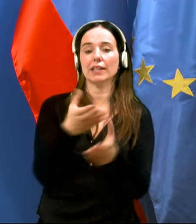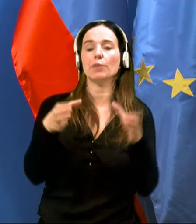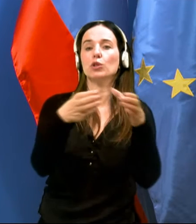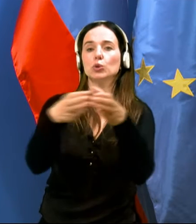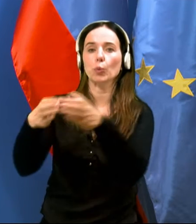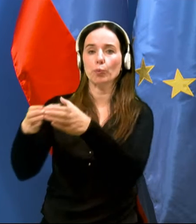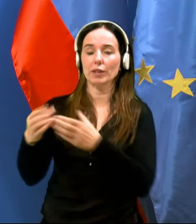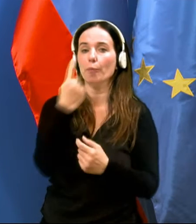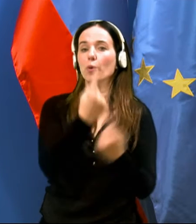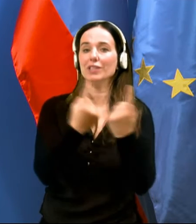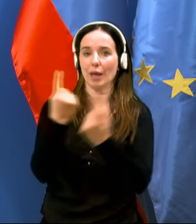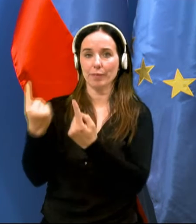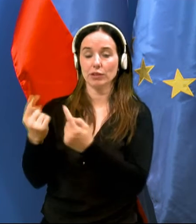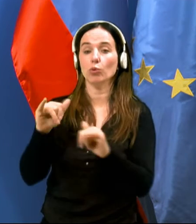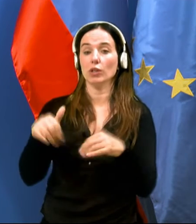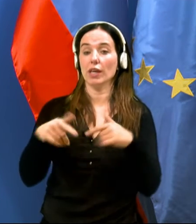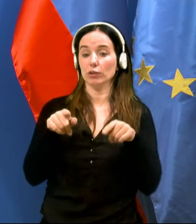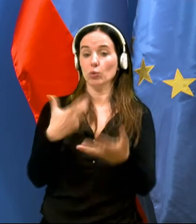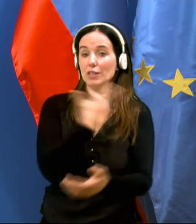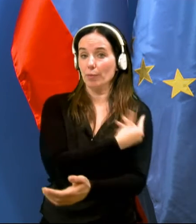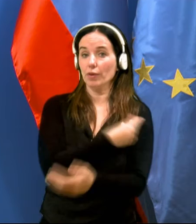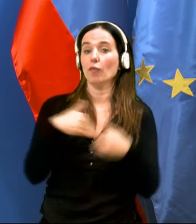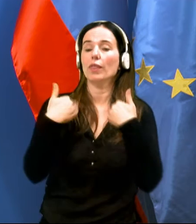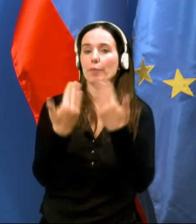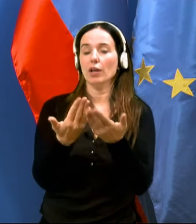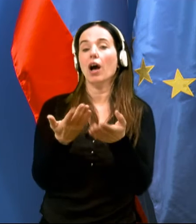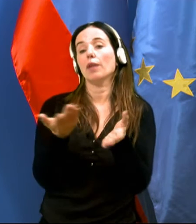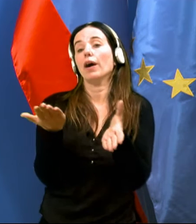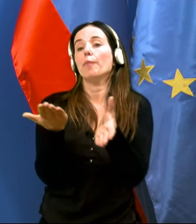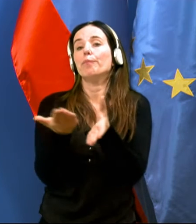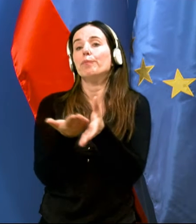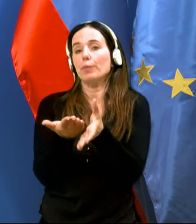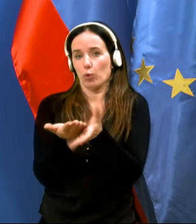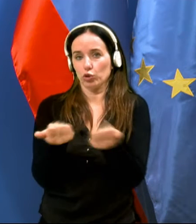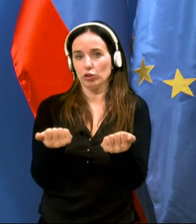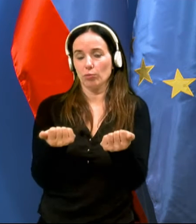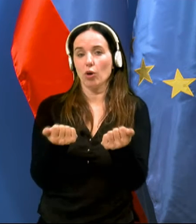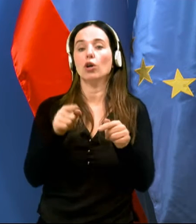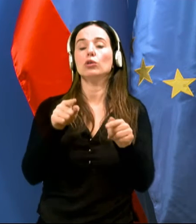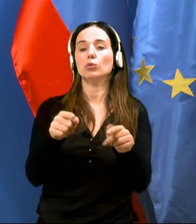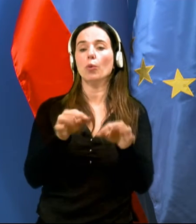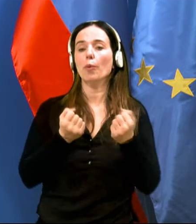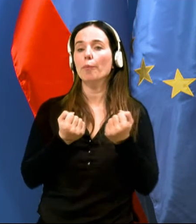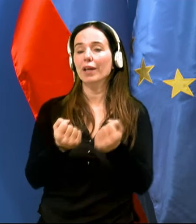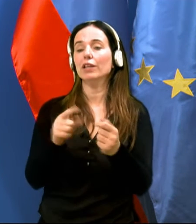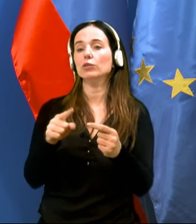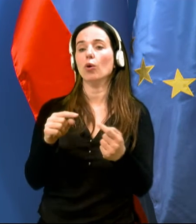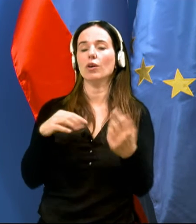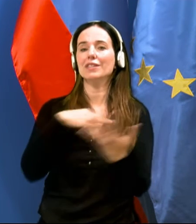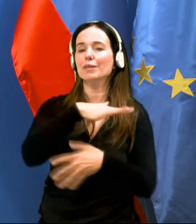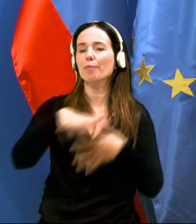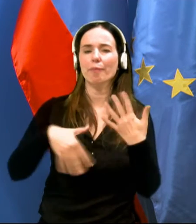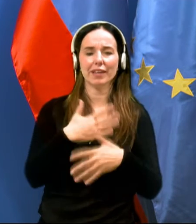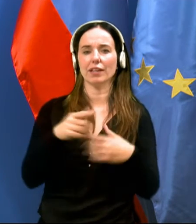posamezniku je to cepivo namenjeno oziroma priporočeno, kar vodi do zmede znotraj